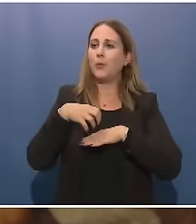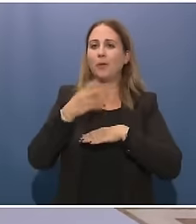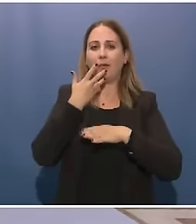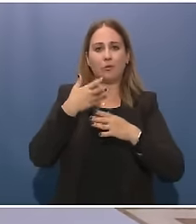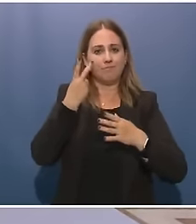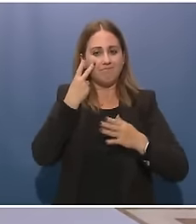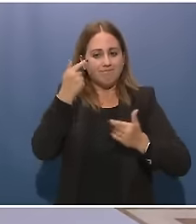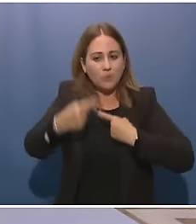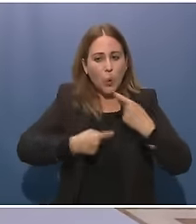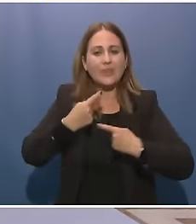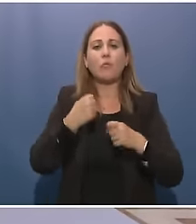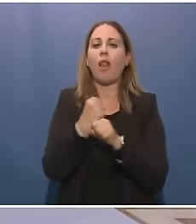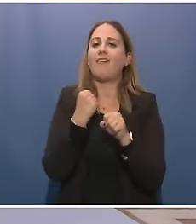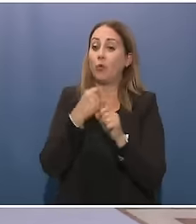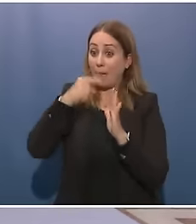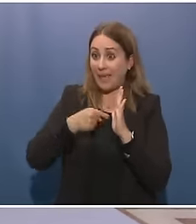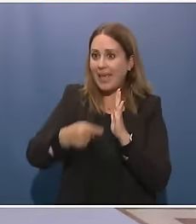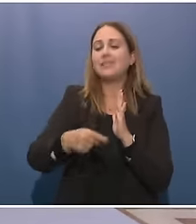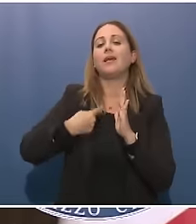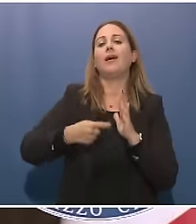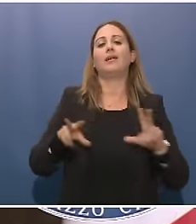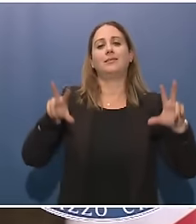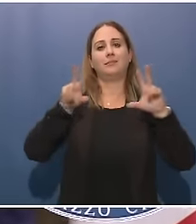prossimi metri ancora insieme. Grazie moltissime.